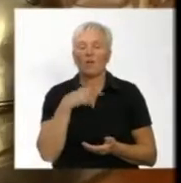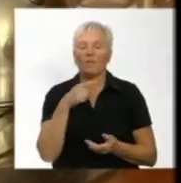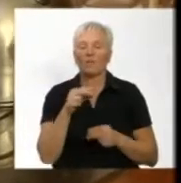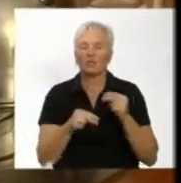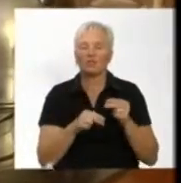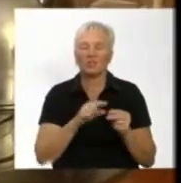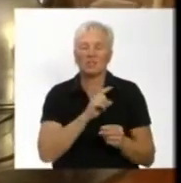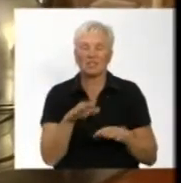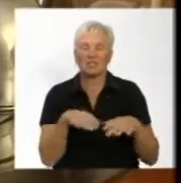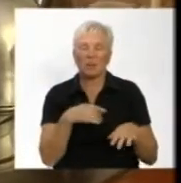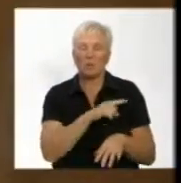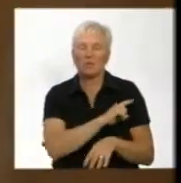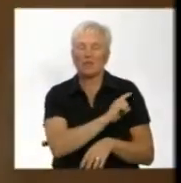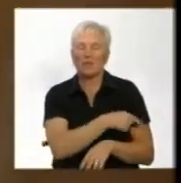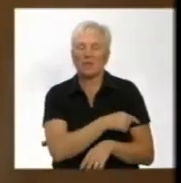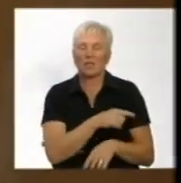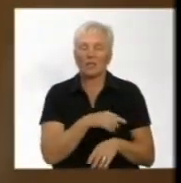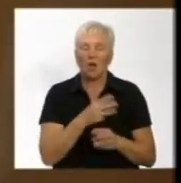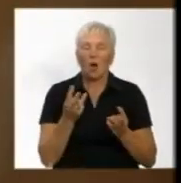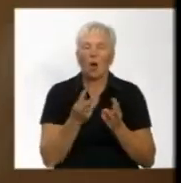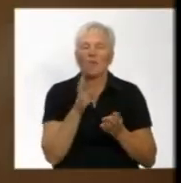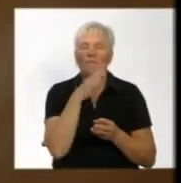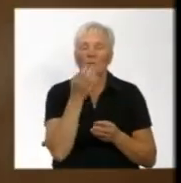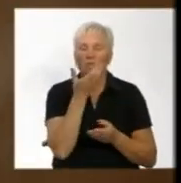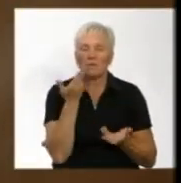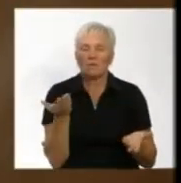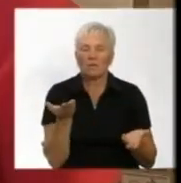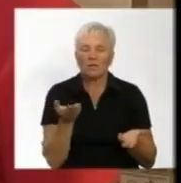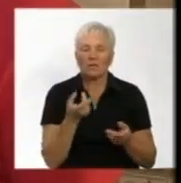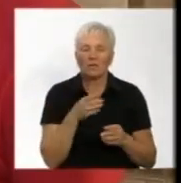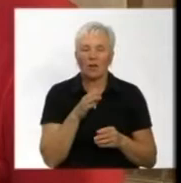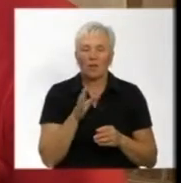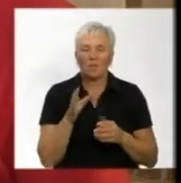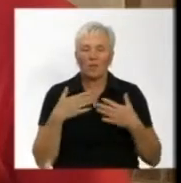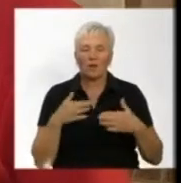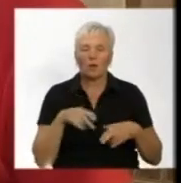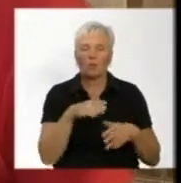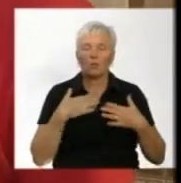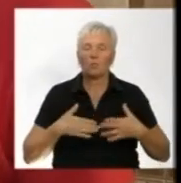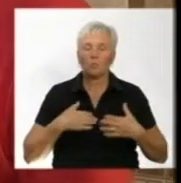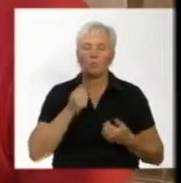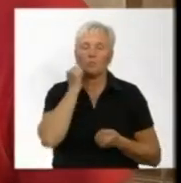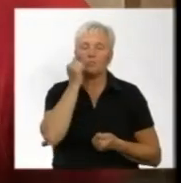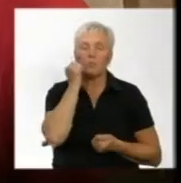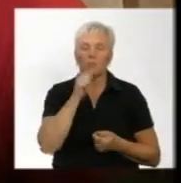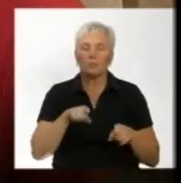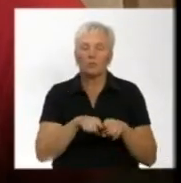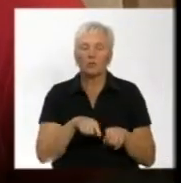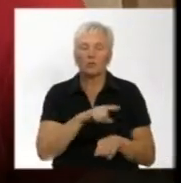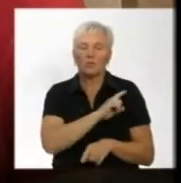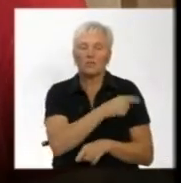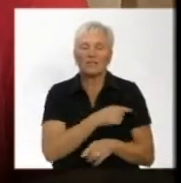малий тиск водопостачання котель не нагріває воду. Сім'єю ходять купатись до бабусі. При такому тиску ми